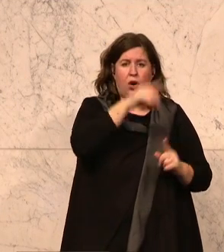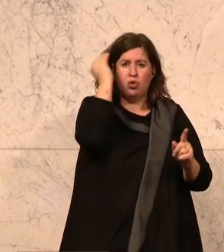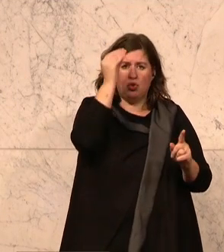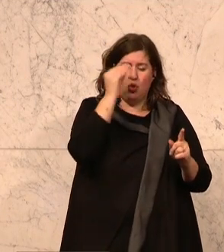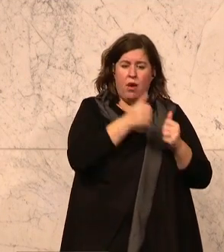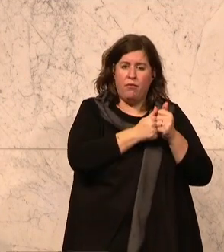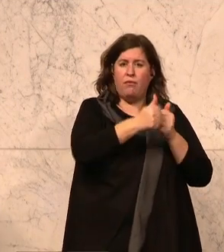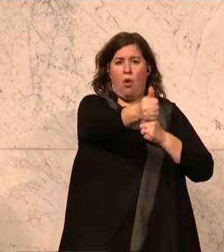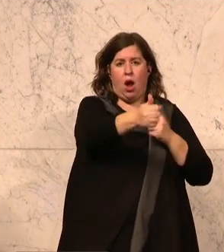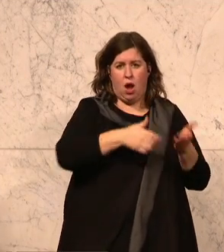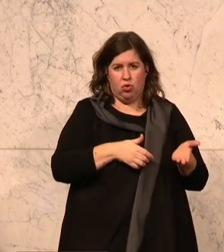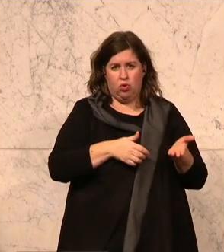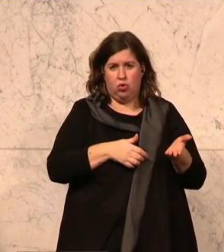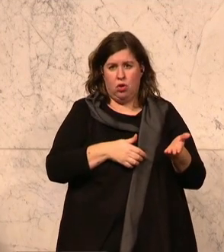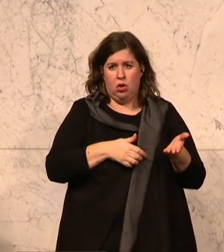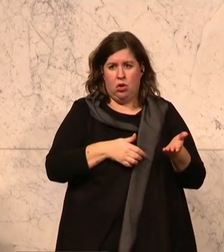ganz weit vorne.